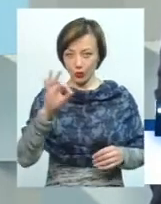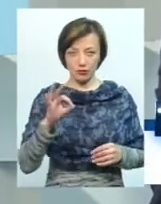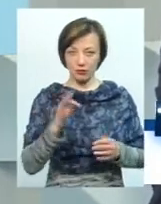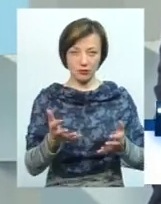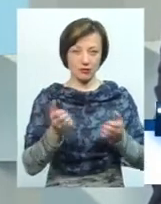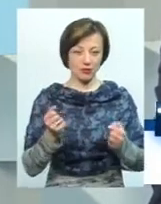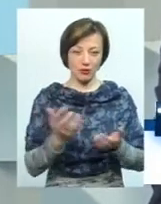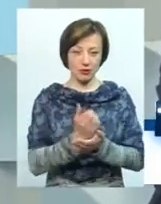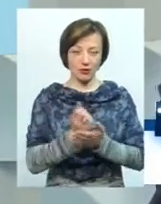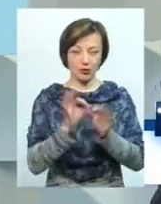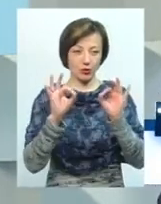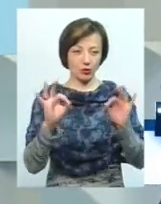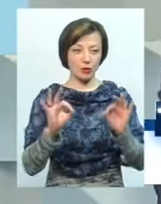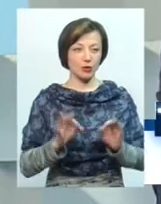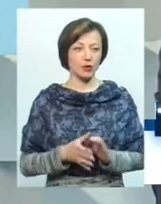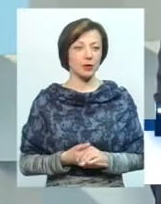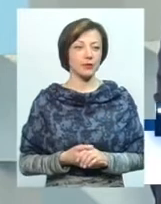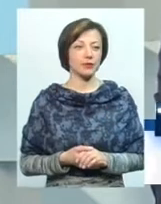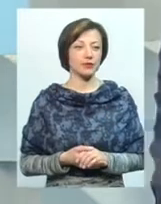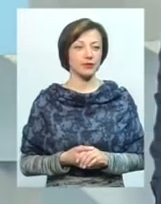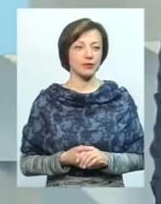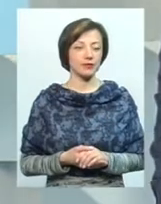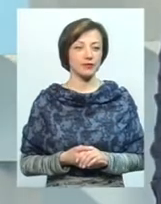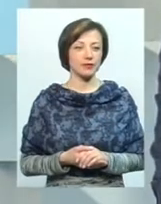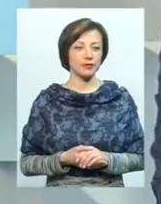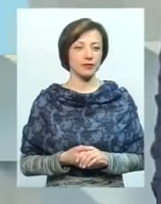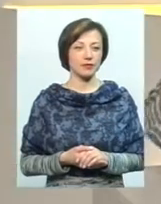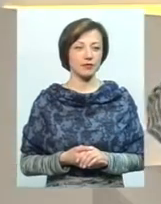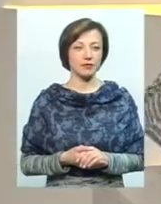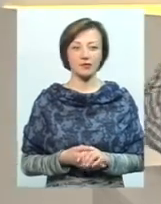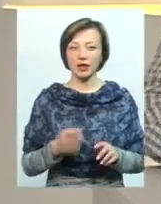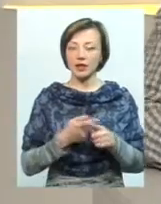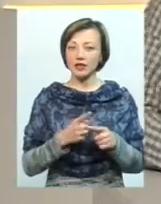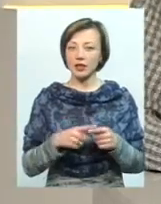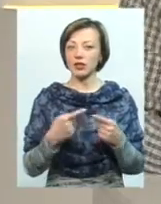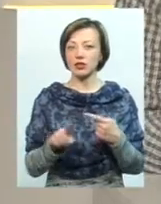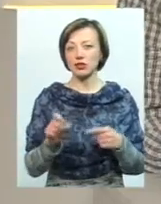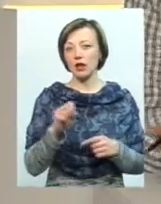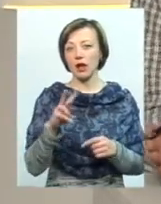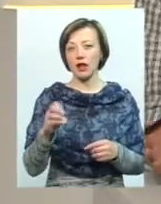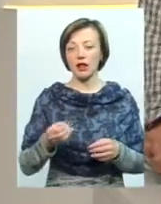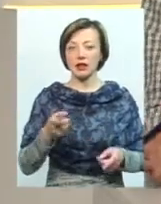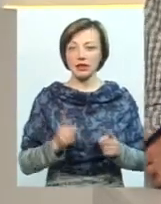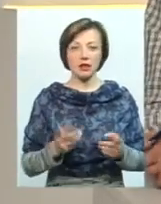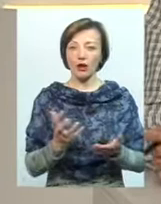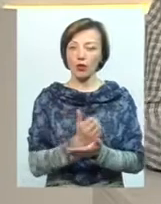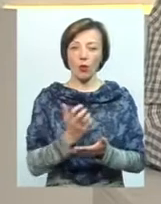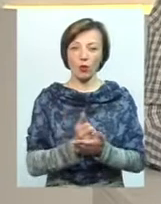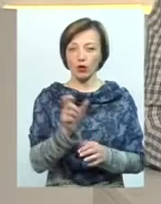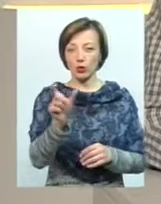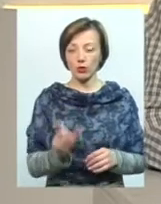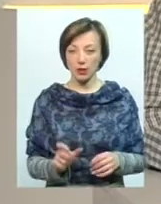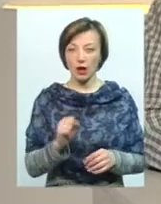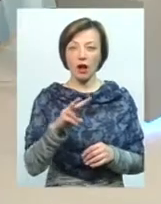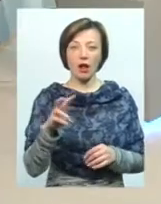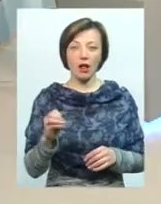отримає доходи. отримає доходи, так. Це ж, мабуть, трошки інше, але дійсно не отримає доходи людина, але